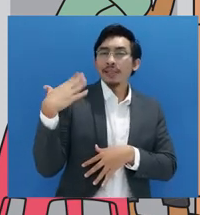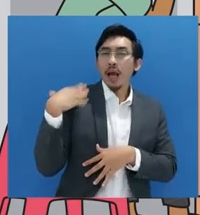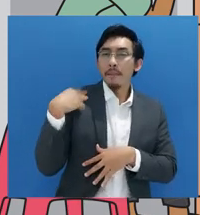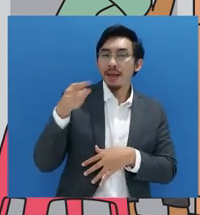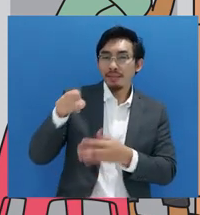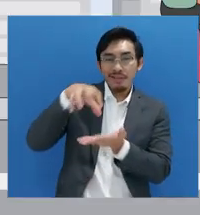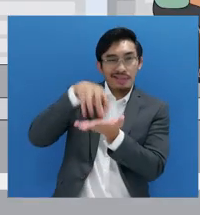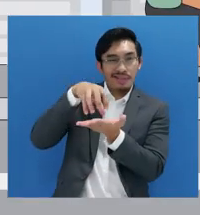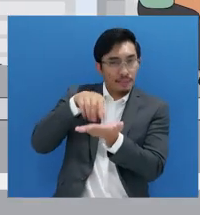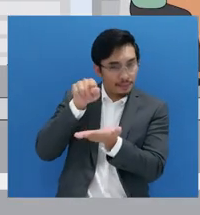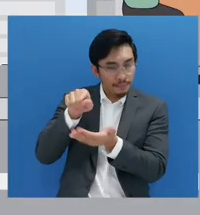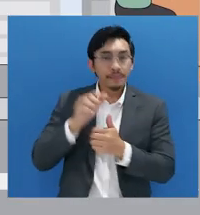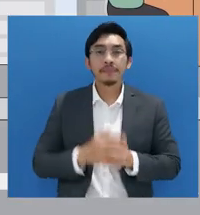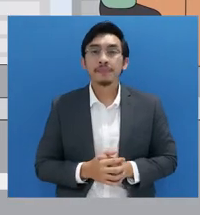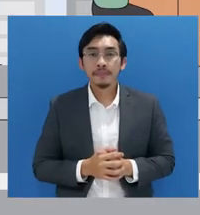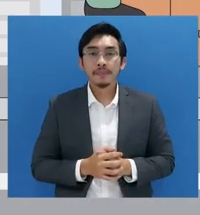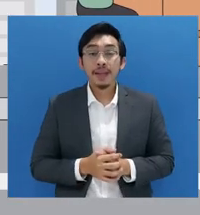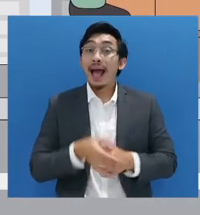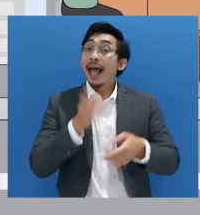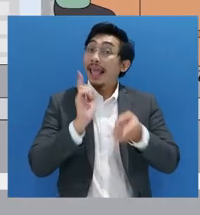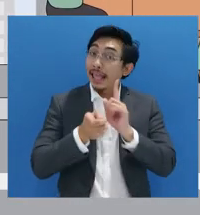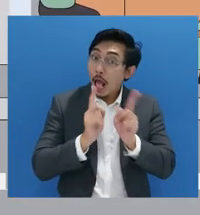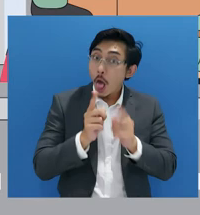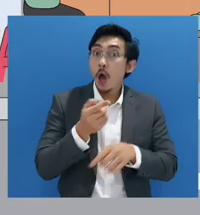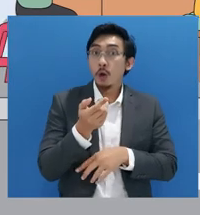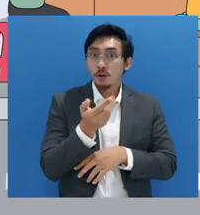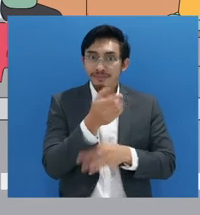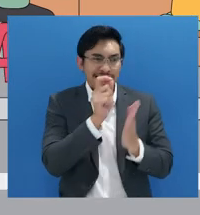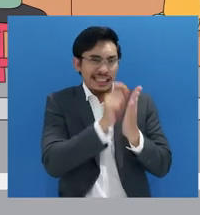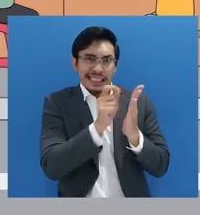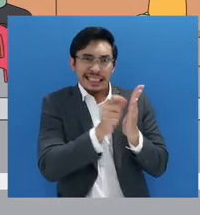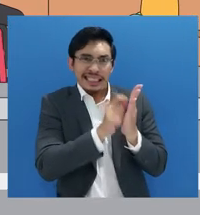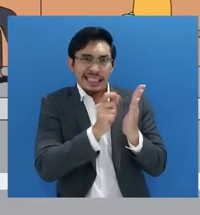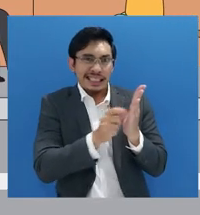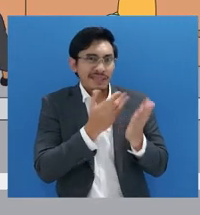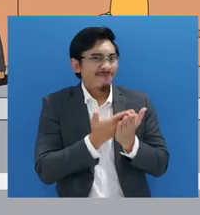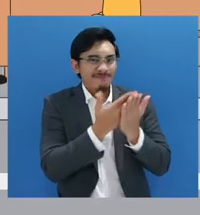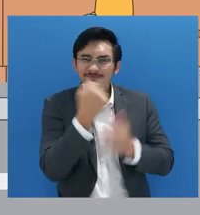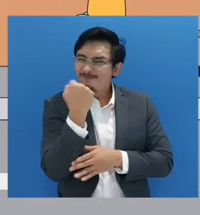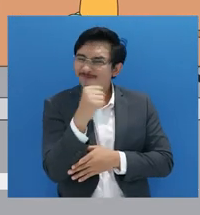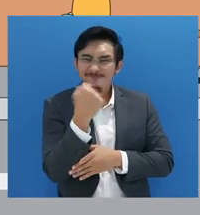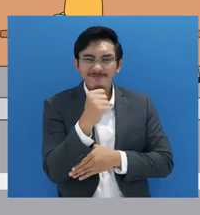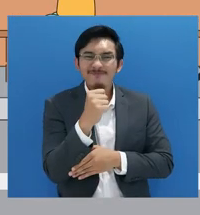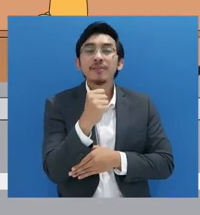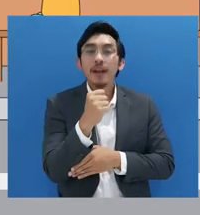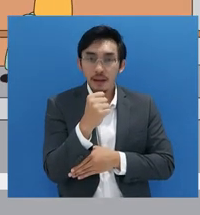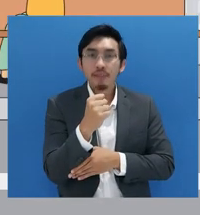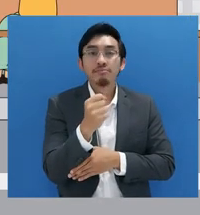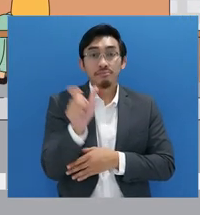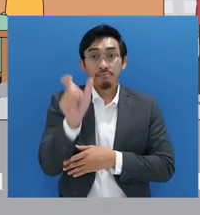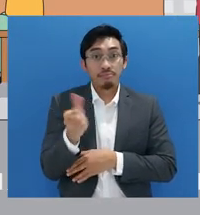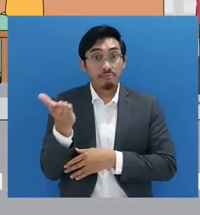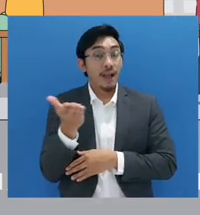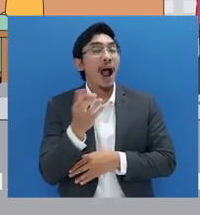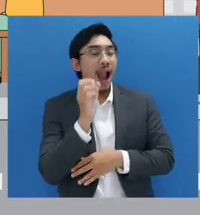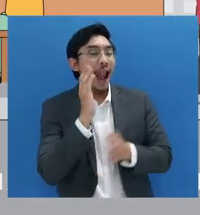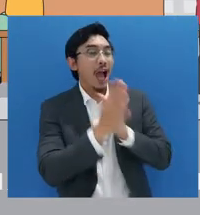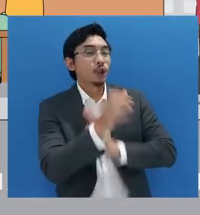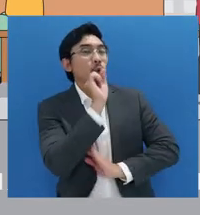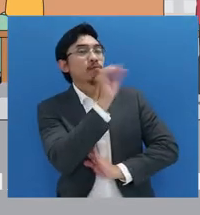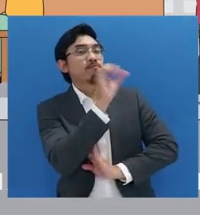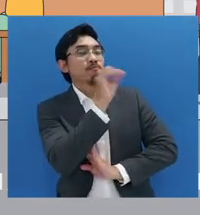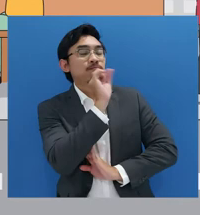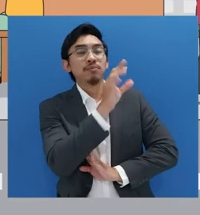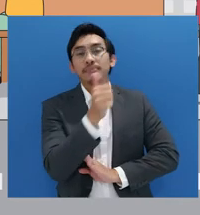bantuan hukum tidak mampu menyusun permohonan secara tertulis, permohonan dapat diajukan secara lisan. Dalam waktu 3 hari